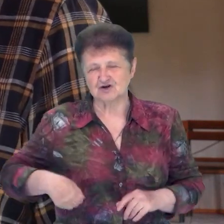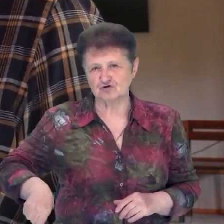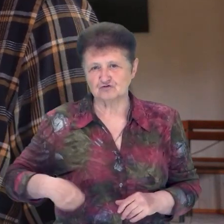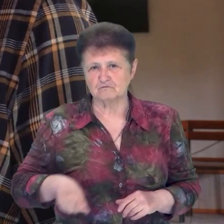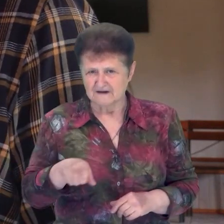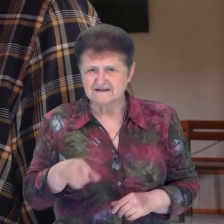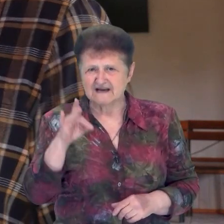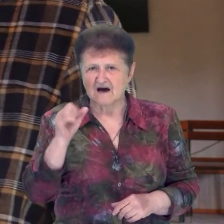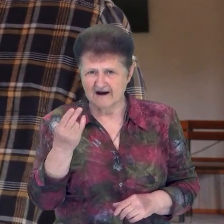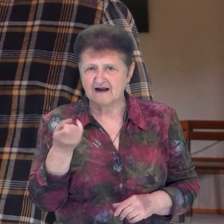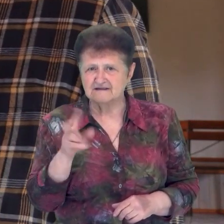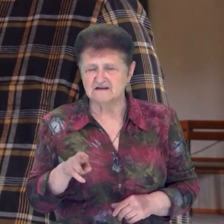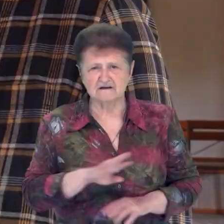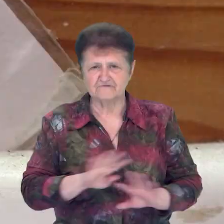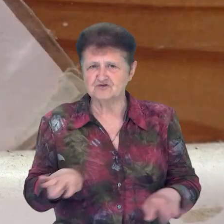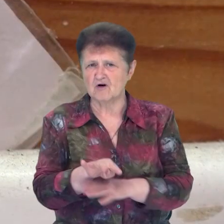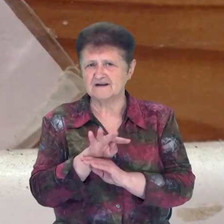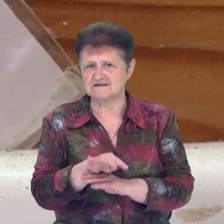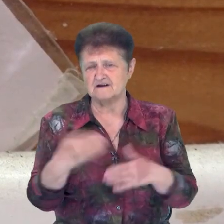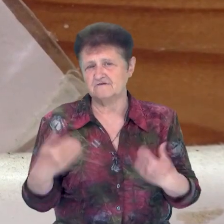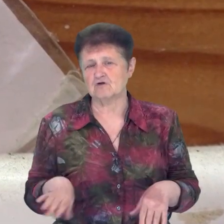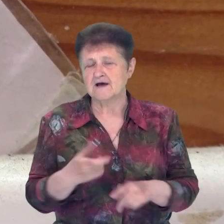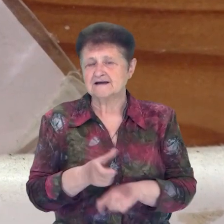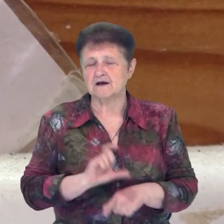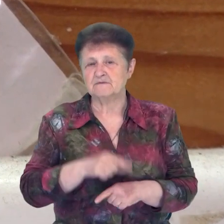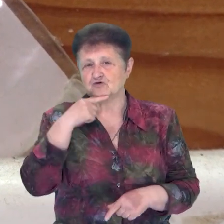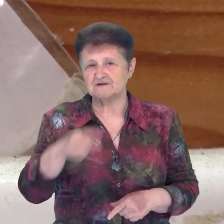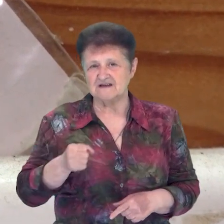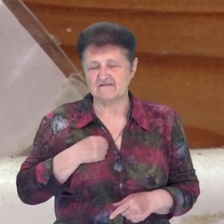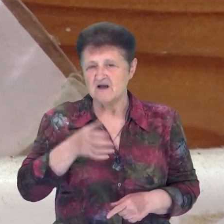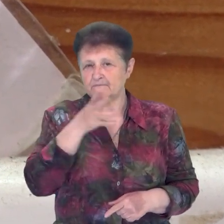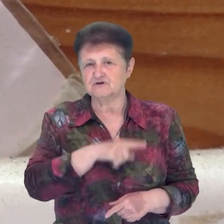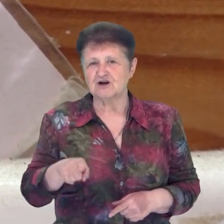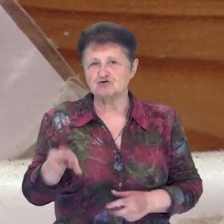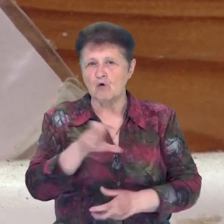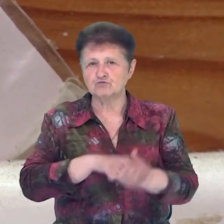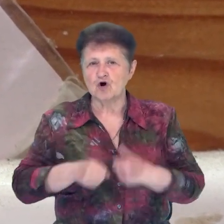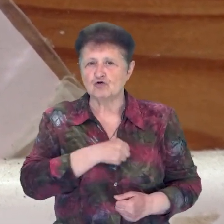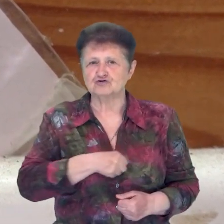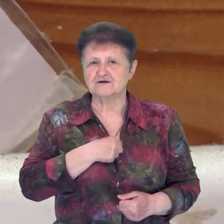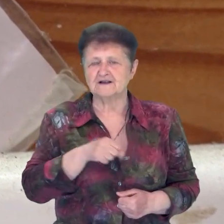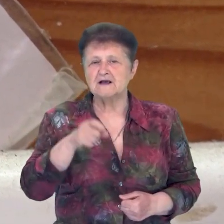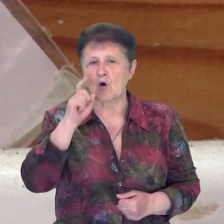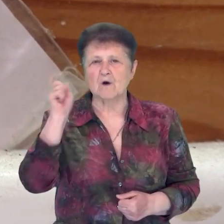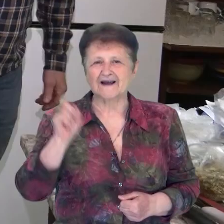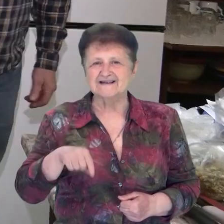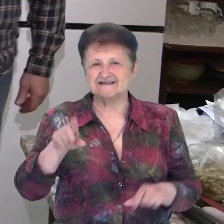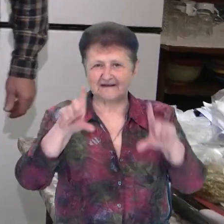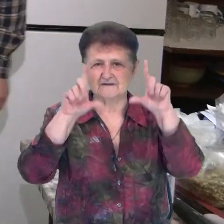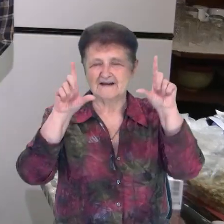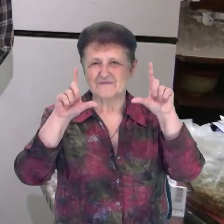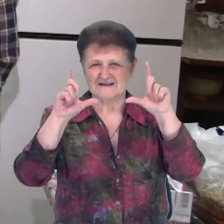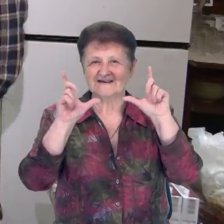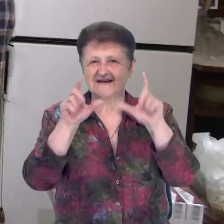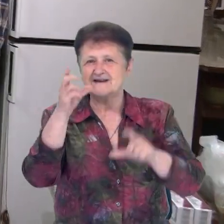рація, все, це розстріл 100%. Найбільше російських військових під час обшуку розлютила українська символіка, розповів